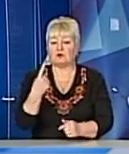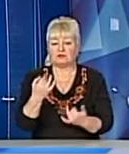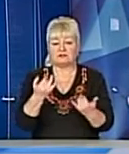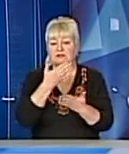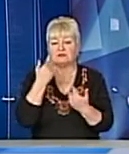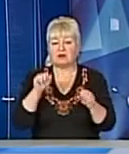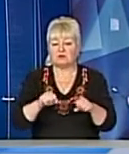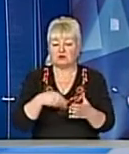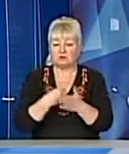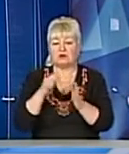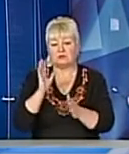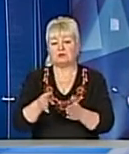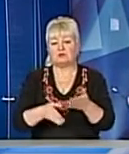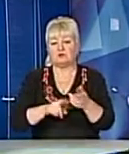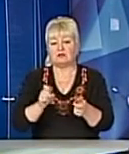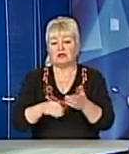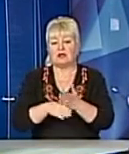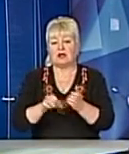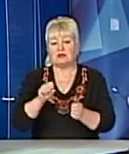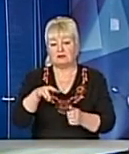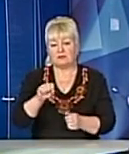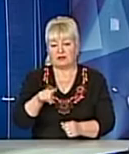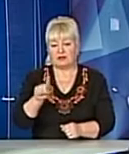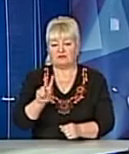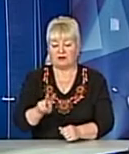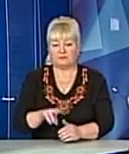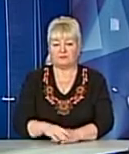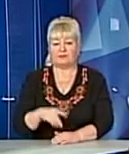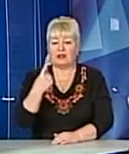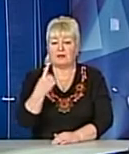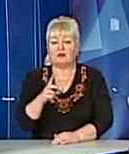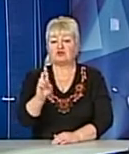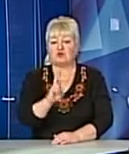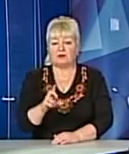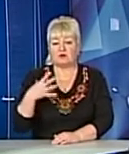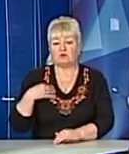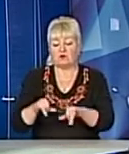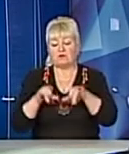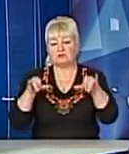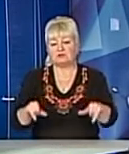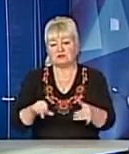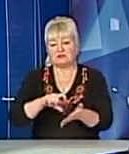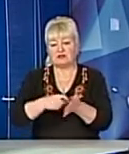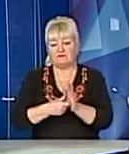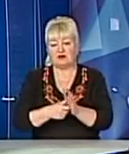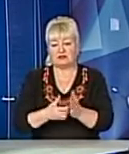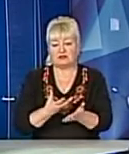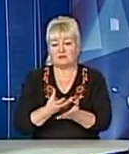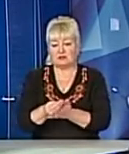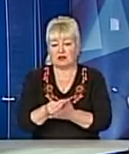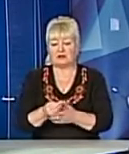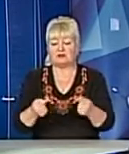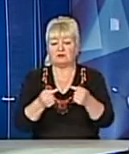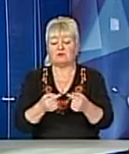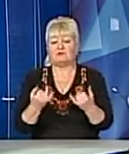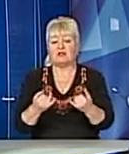працювати через АТП-2 А вже з 1 березня у Львові зросте квартплата Відповідне рішення сьогодні ухвалили